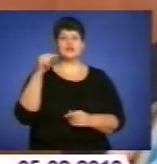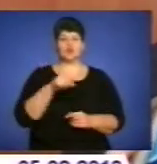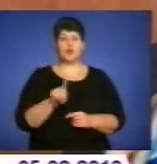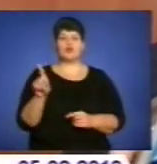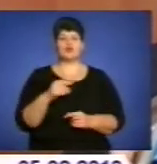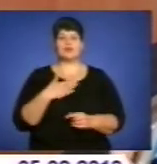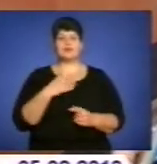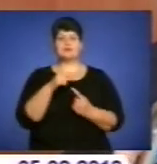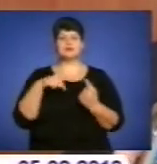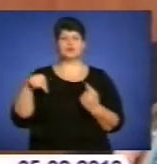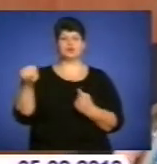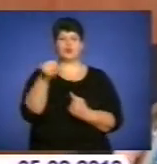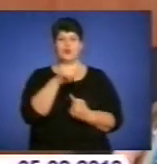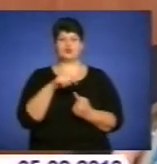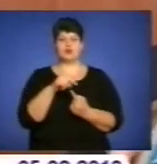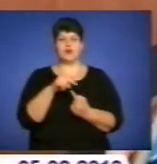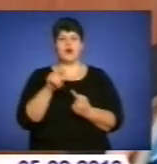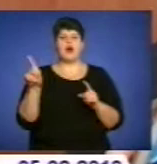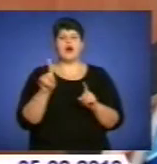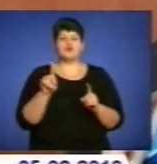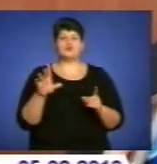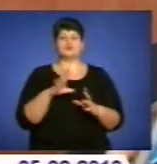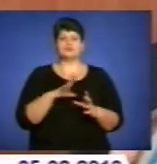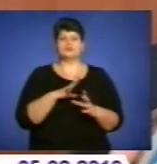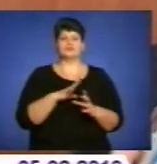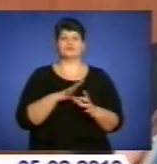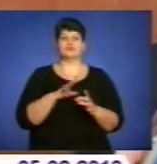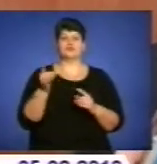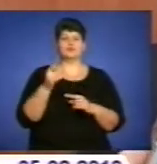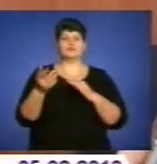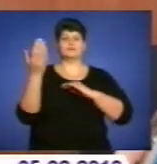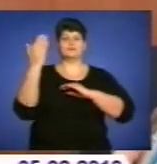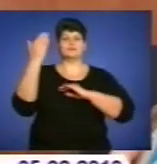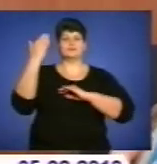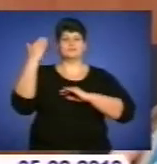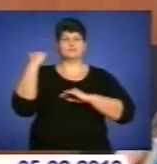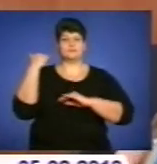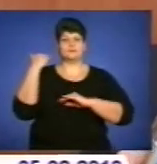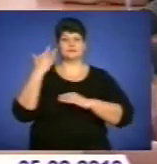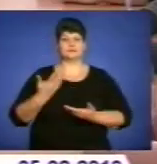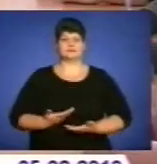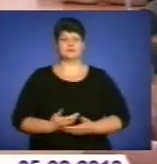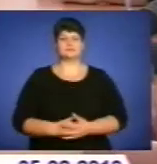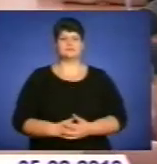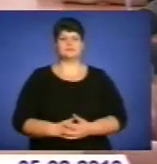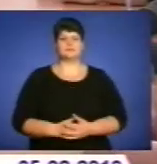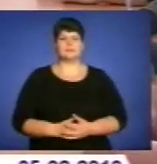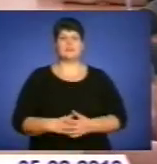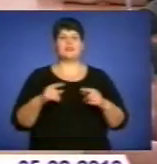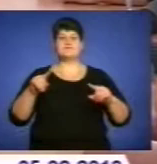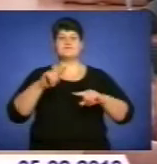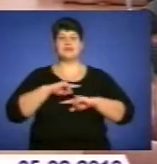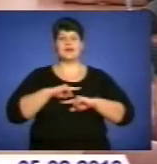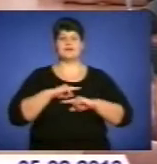оточує або що оточувало Тернополян упродовж багатьох років його життя. Фінальний етап